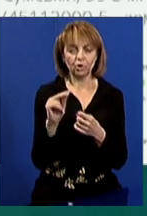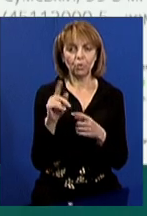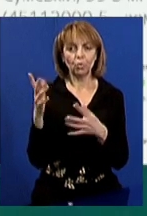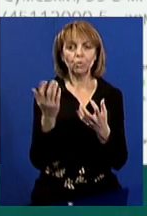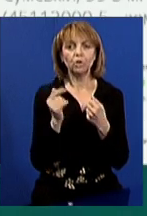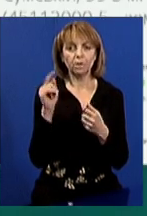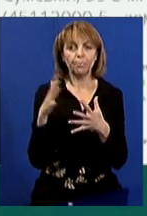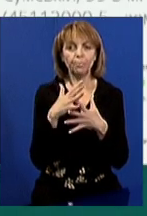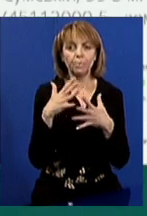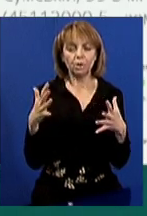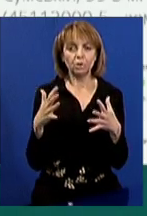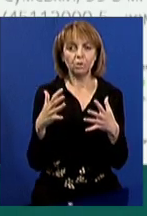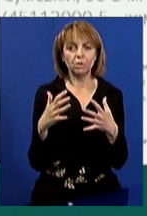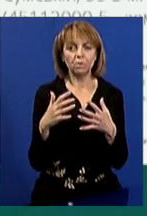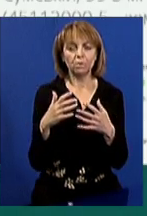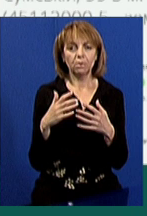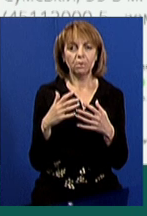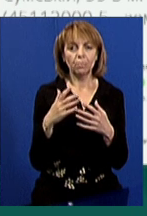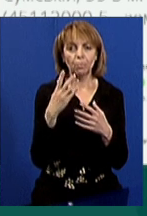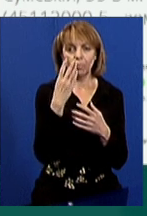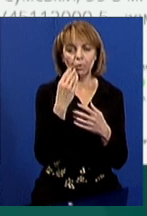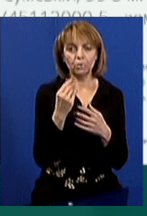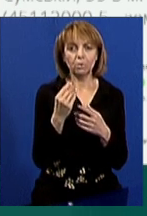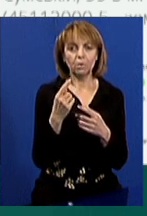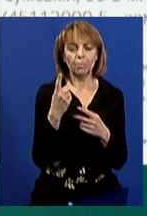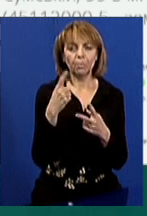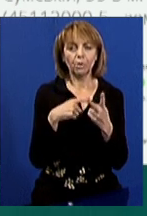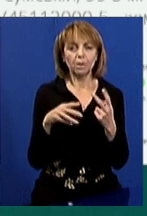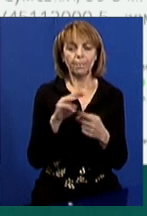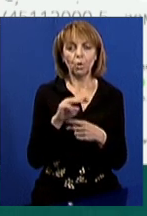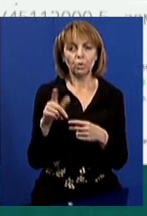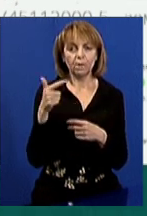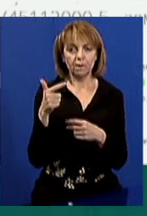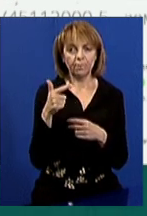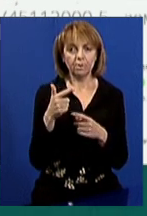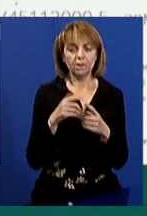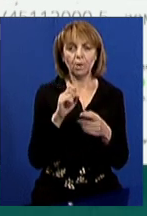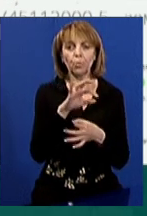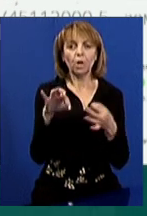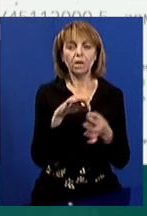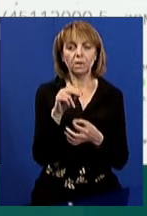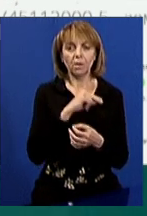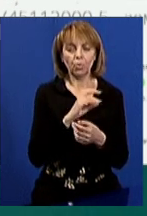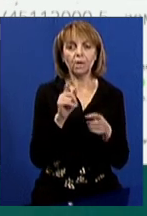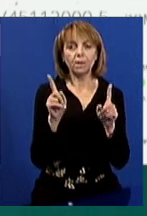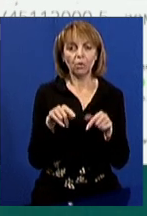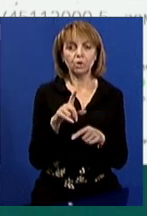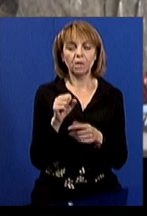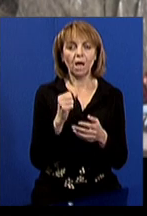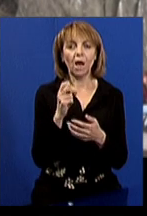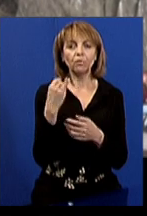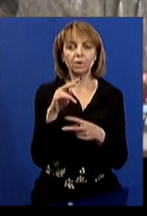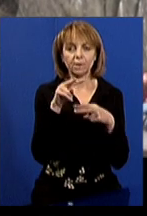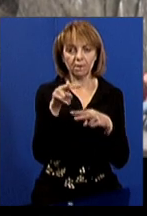отримав там більше півтора мільйони гривень, це за проєктні роботи, а також за авторський